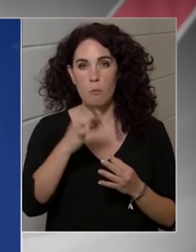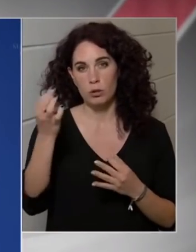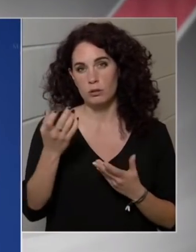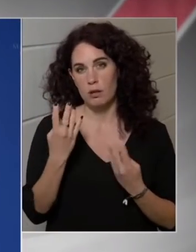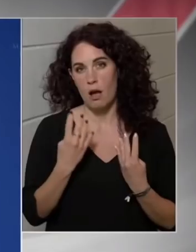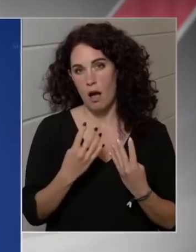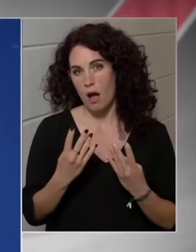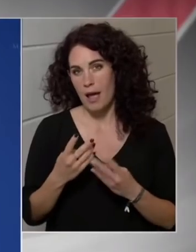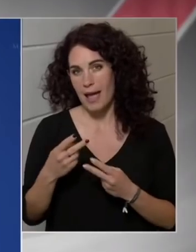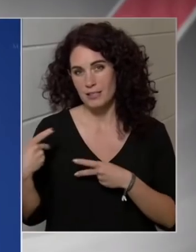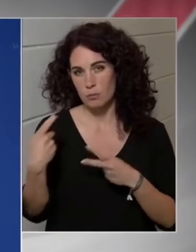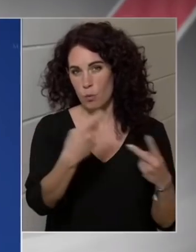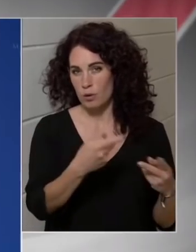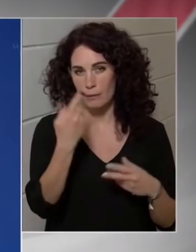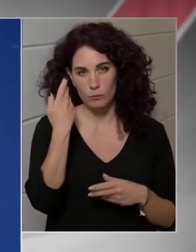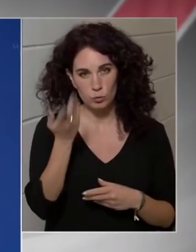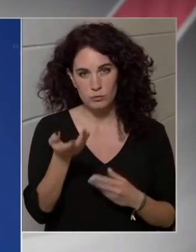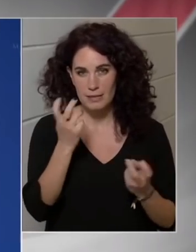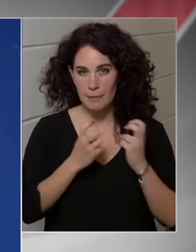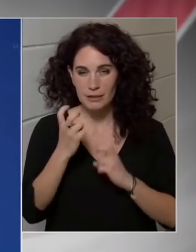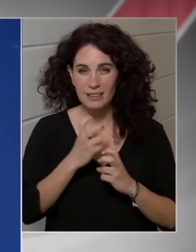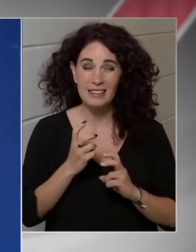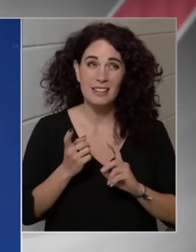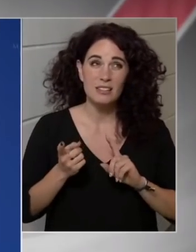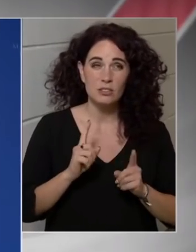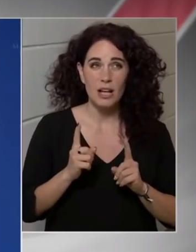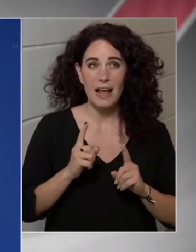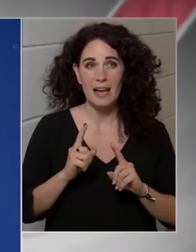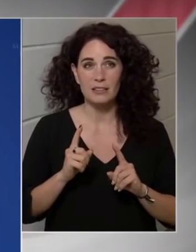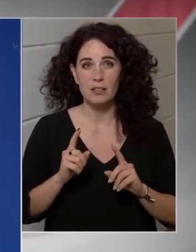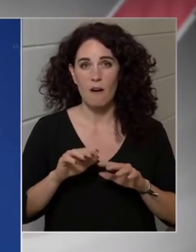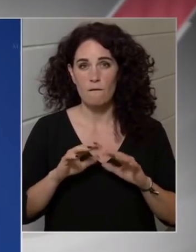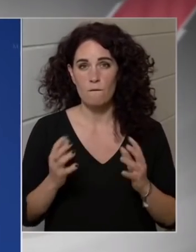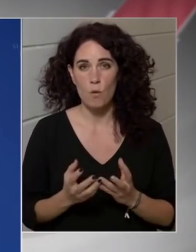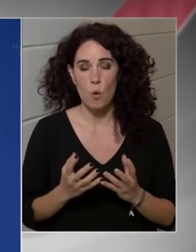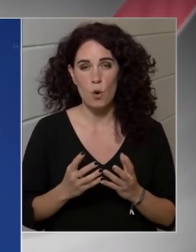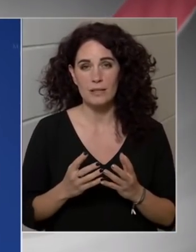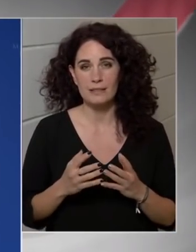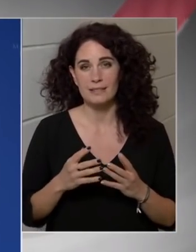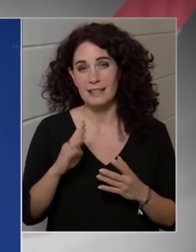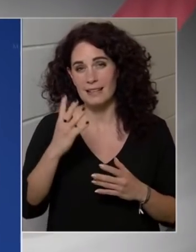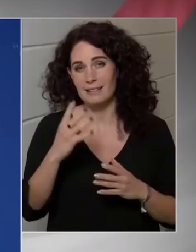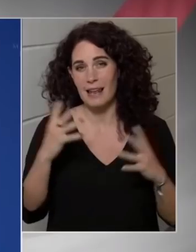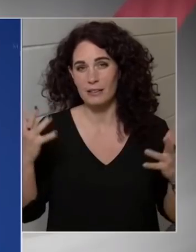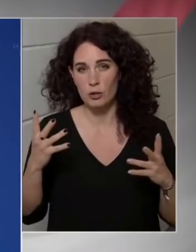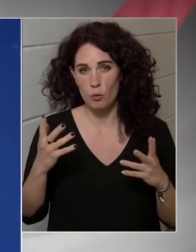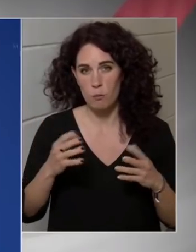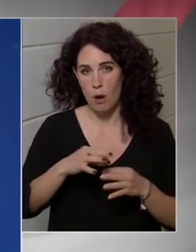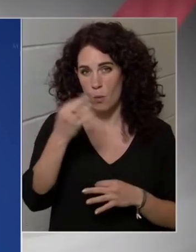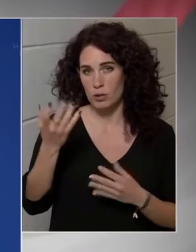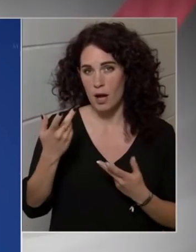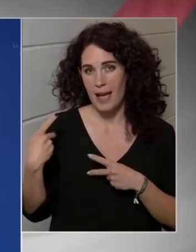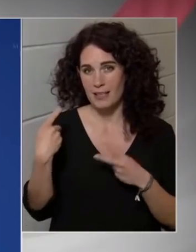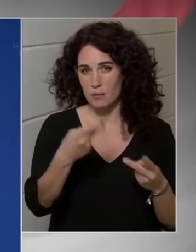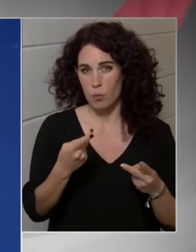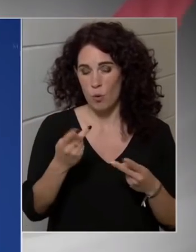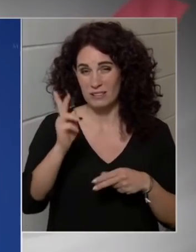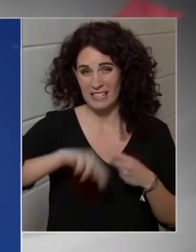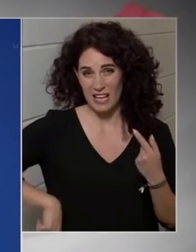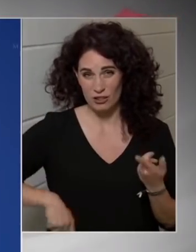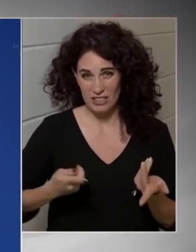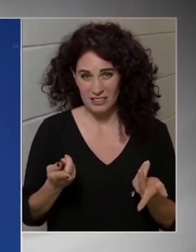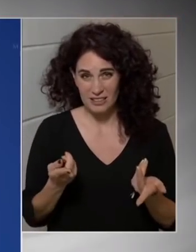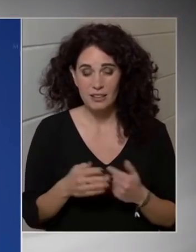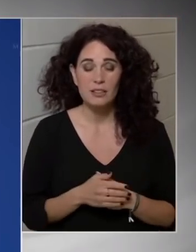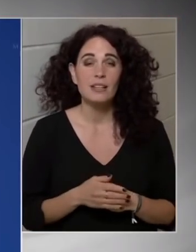azzal a föld talán a negyedik legnagyobb Gabona exportőre esik ki. Ezért kétségkívül, ahol van a fölösleg,